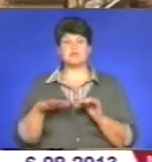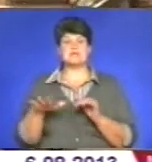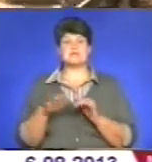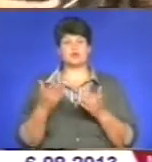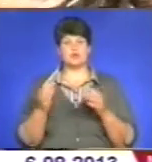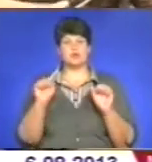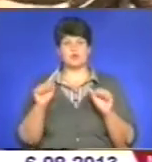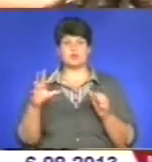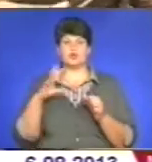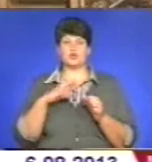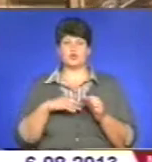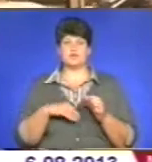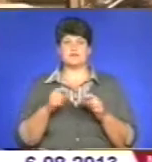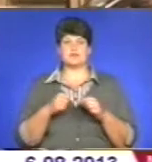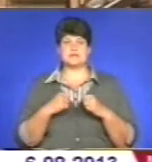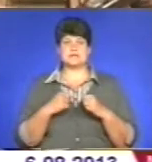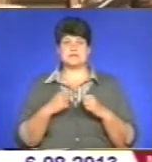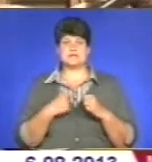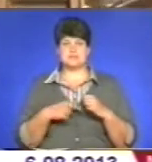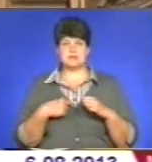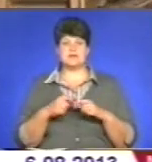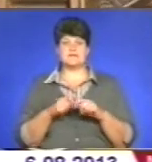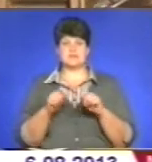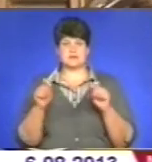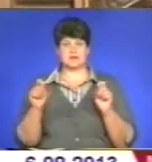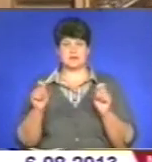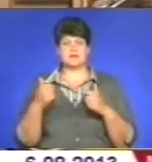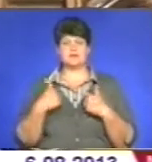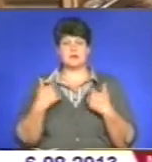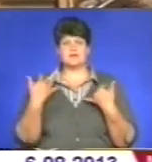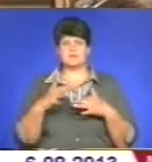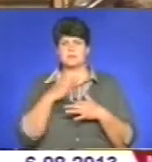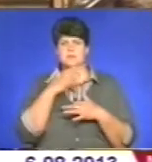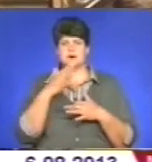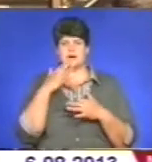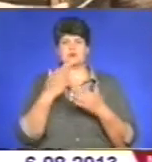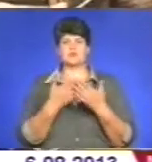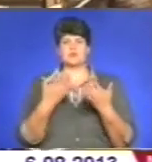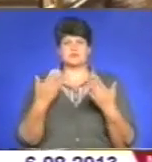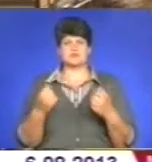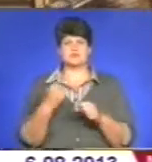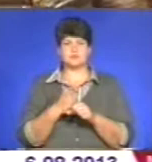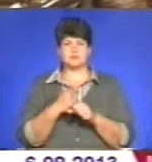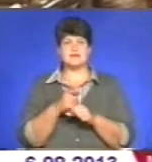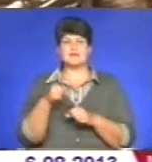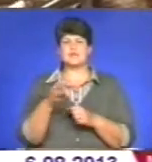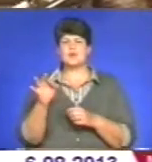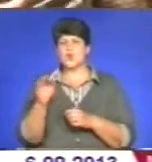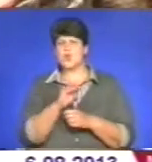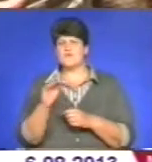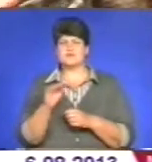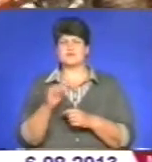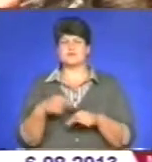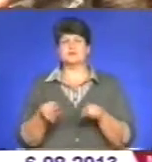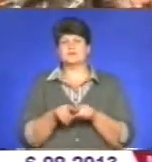душевно себе розкрити. А все-таки я вже багато виставок зробила. А такий офіціоз, він все одно,